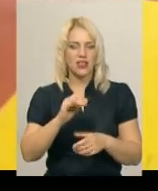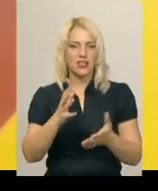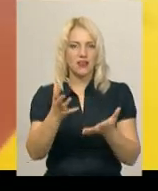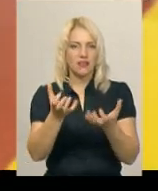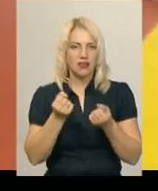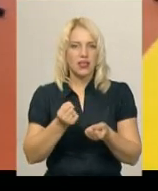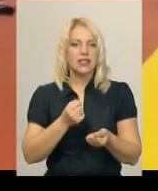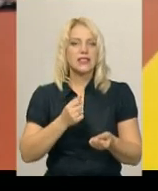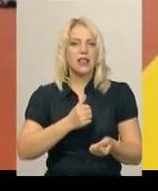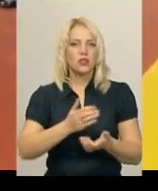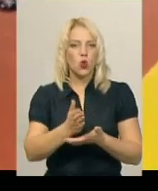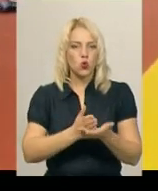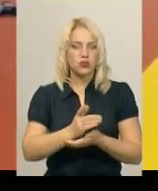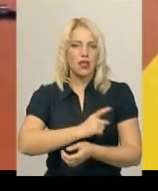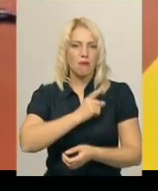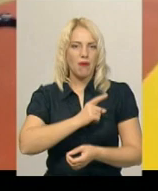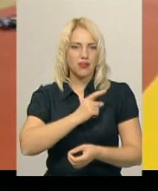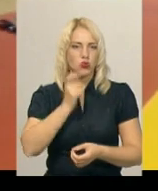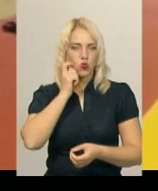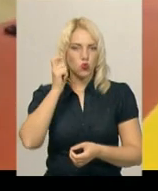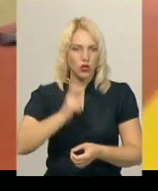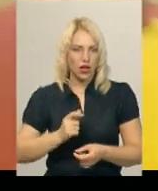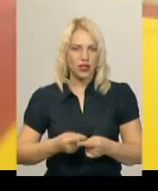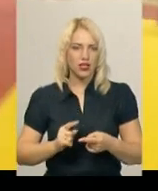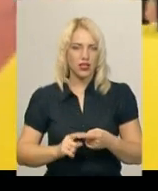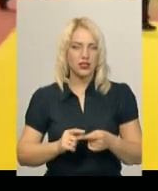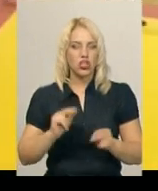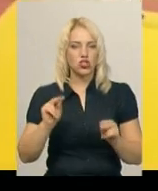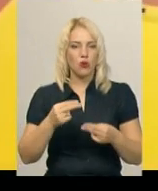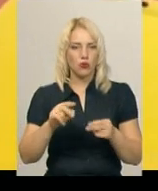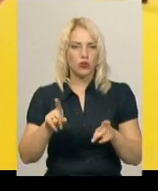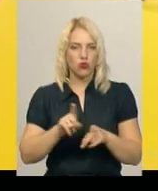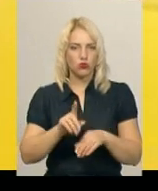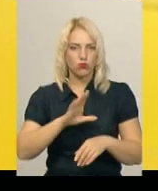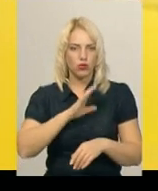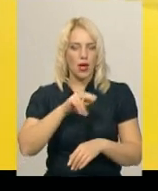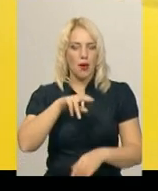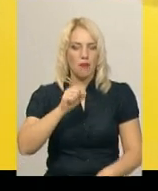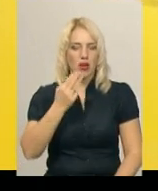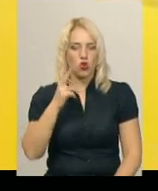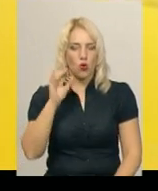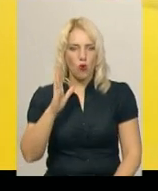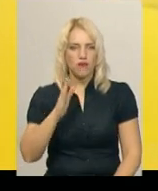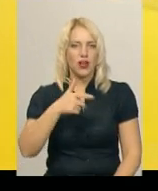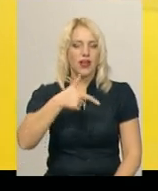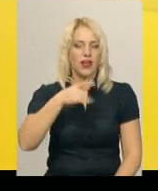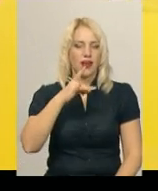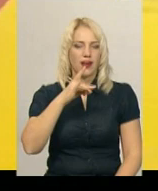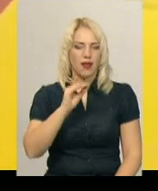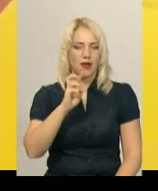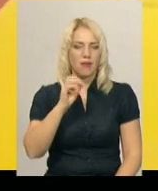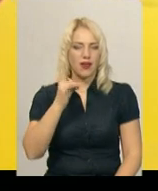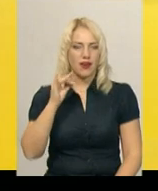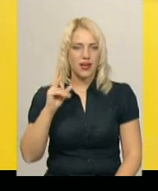спорту України. Чемпіонами світу в своїх вагових і вікових категоріях стали Максим Пашков, Олена Гарбарець та Андрій Тарчевський.